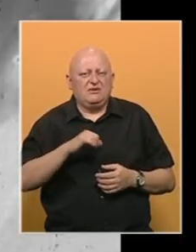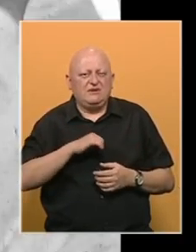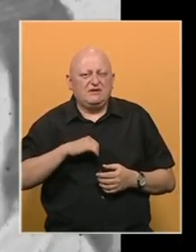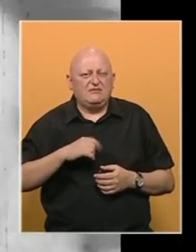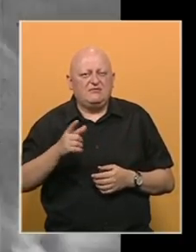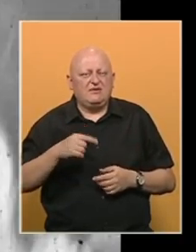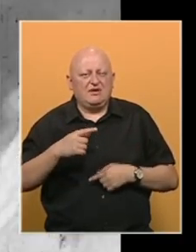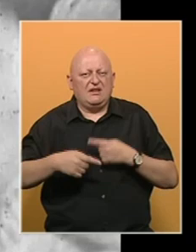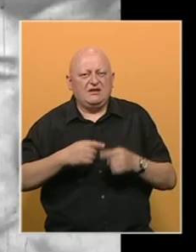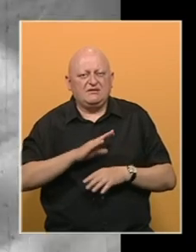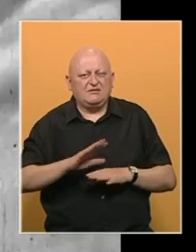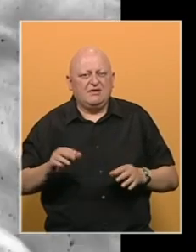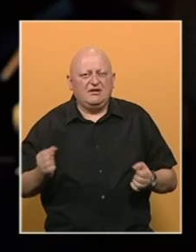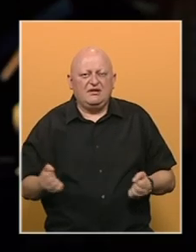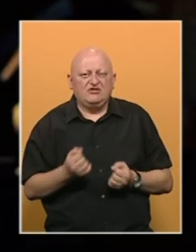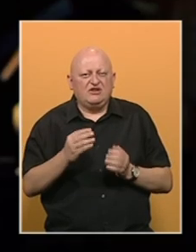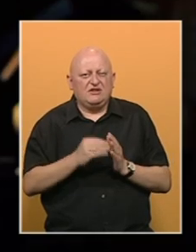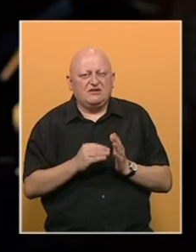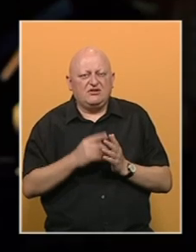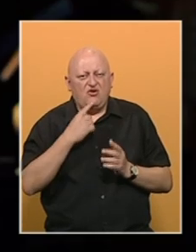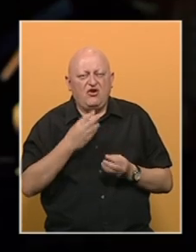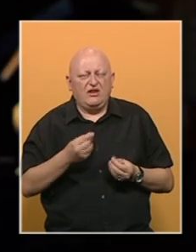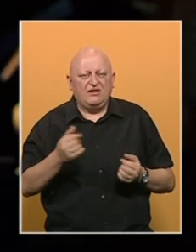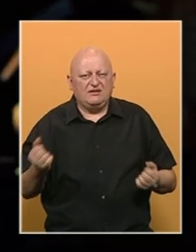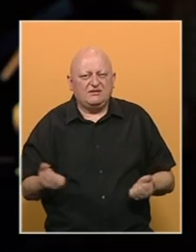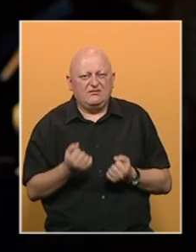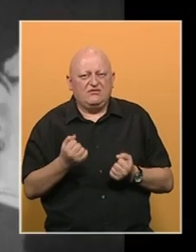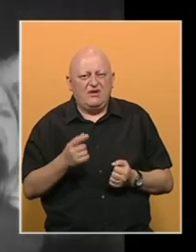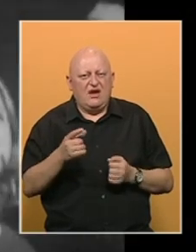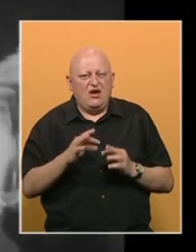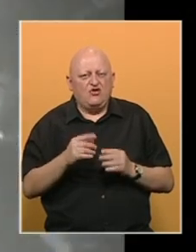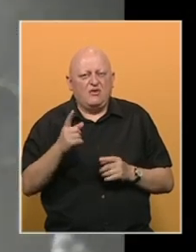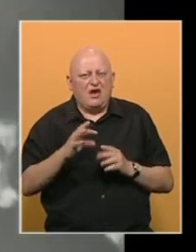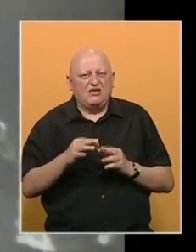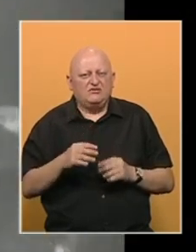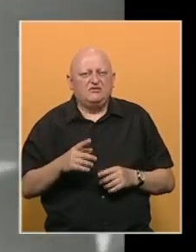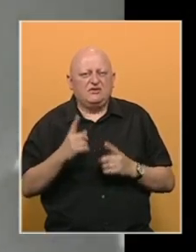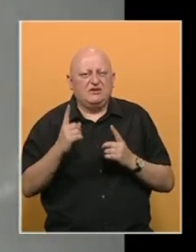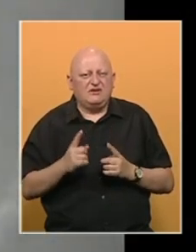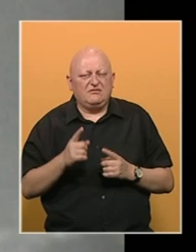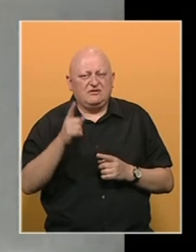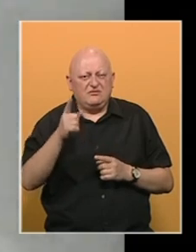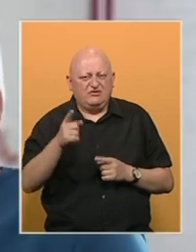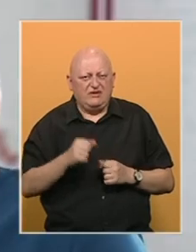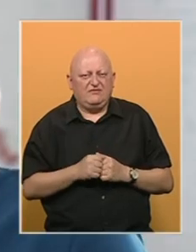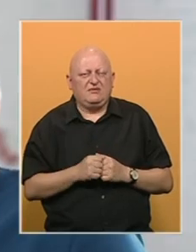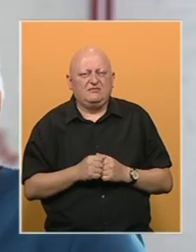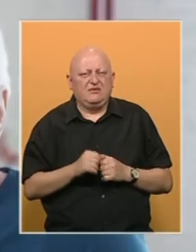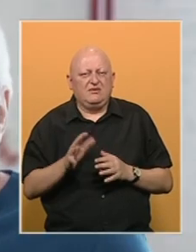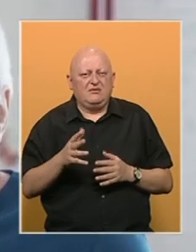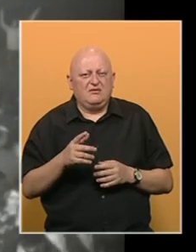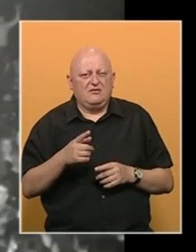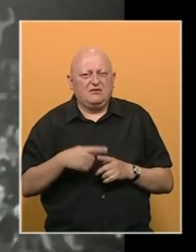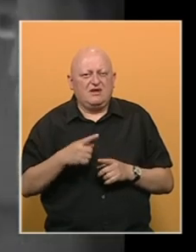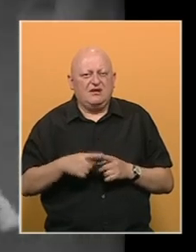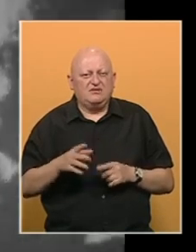te zanimljivim svim generacijama, težake zadata koje rijetki savladaju. A Kubura i Hadži Abdić nalazi se među takvima i s